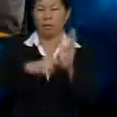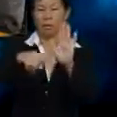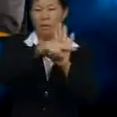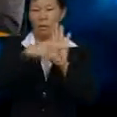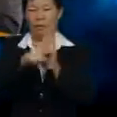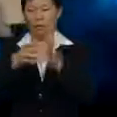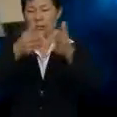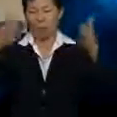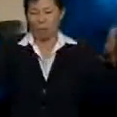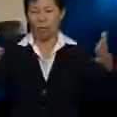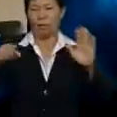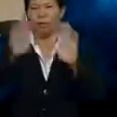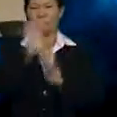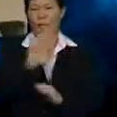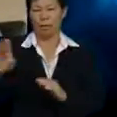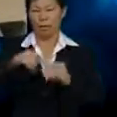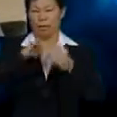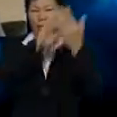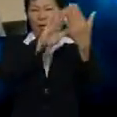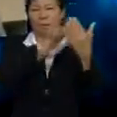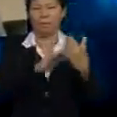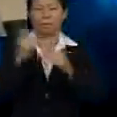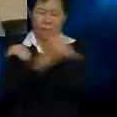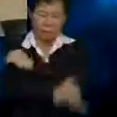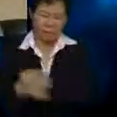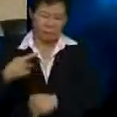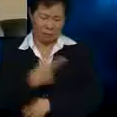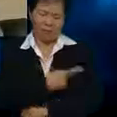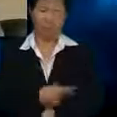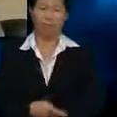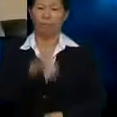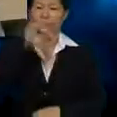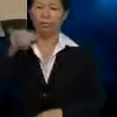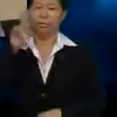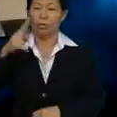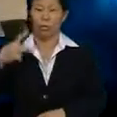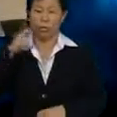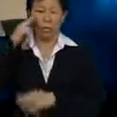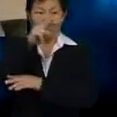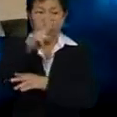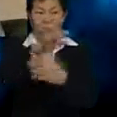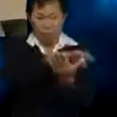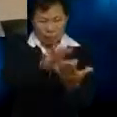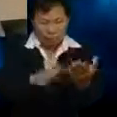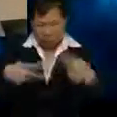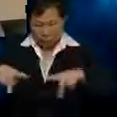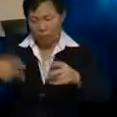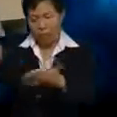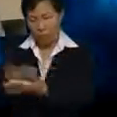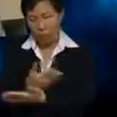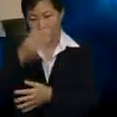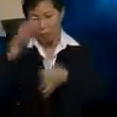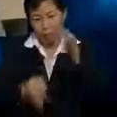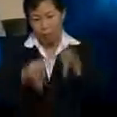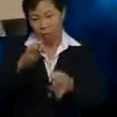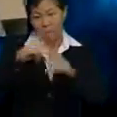Barat terhadap negara kita Cik Julia Nampaknya kita terpaksa Merangka setelah pemasaran yang baru Kalau